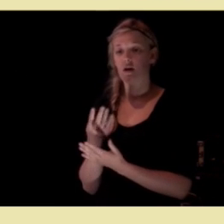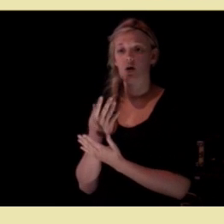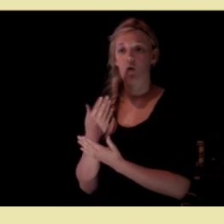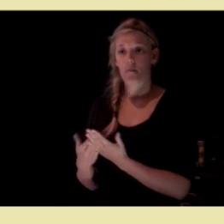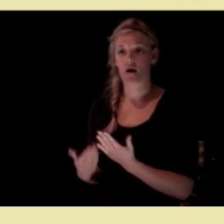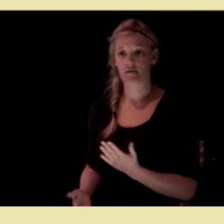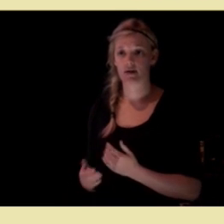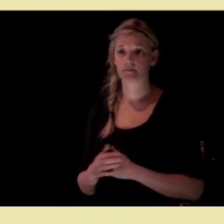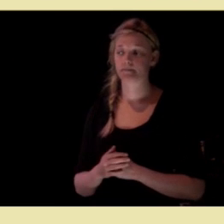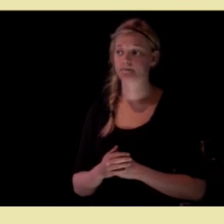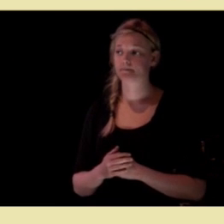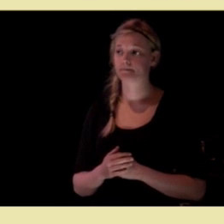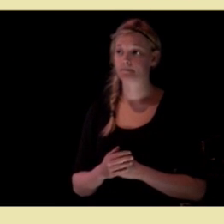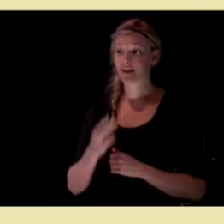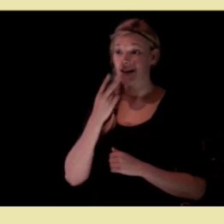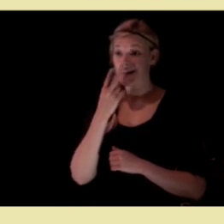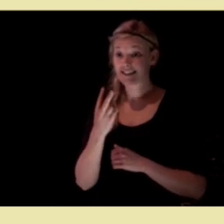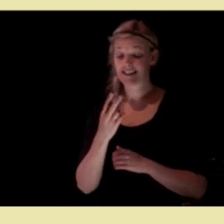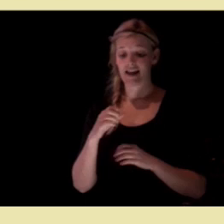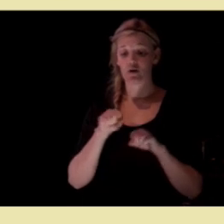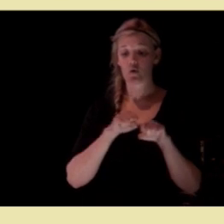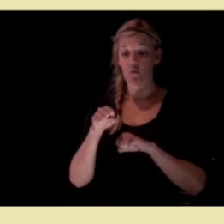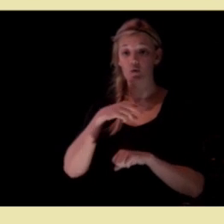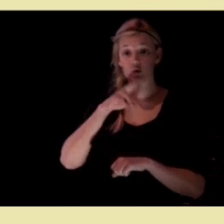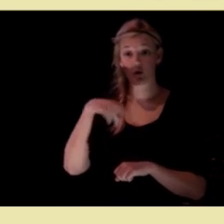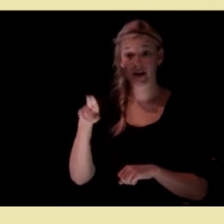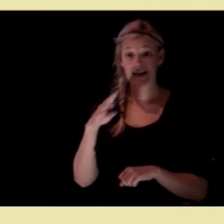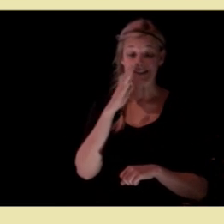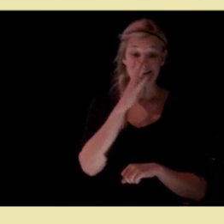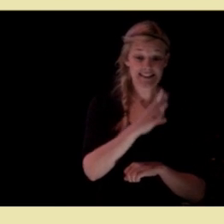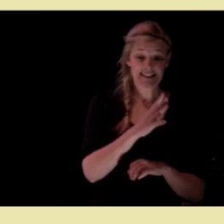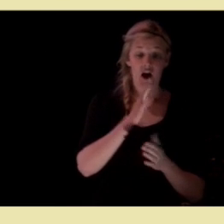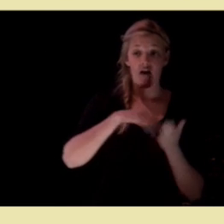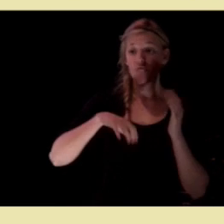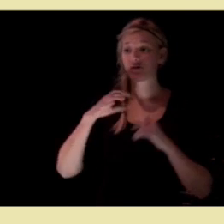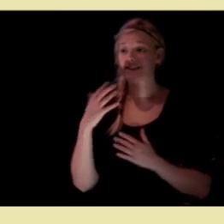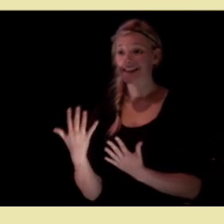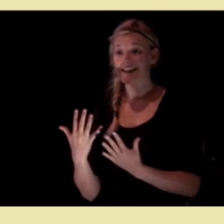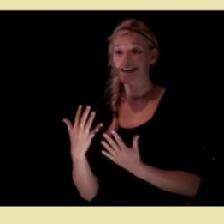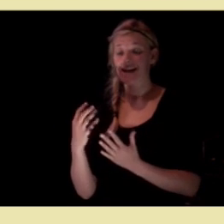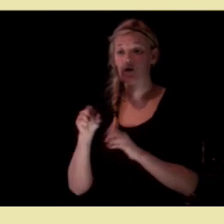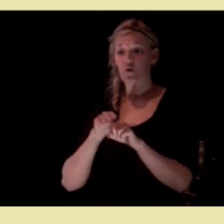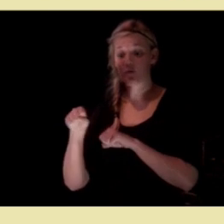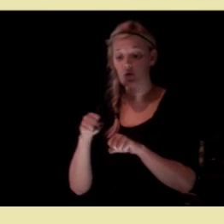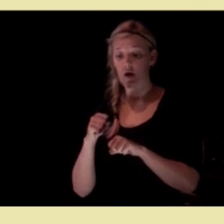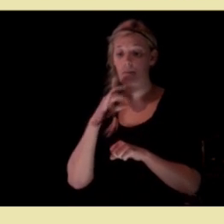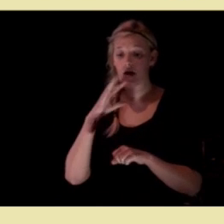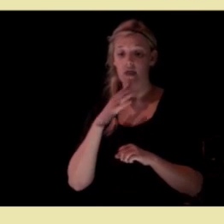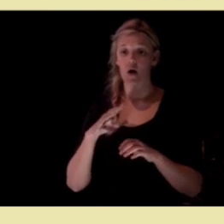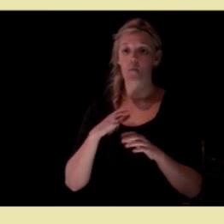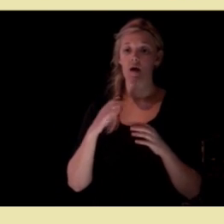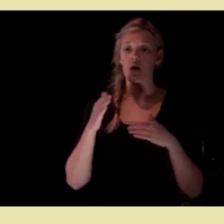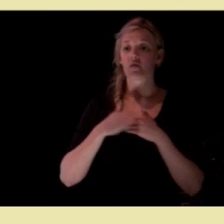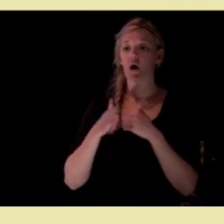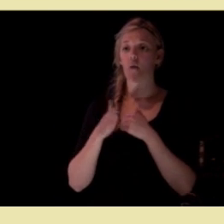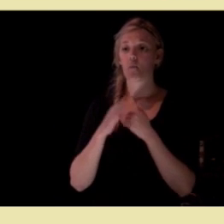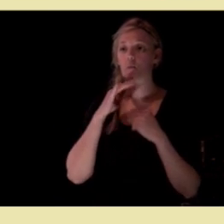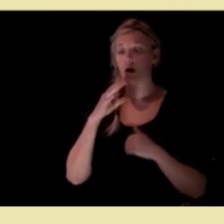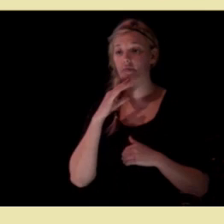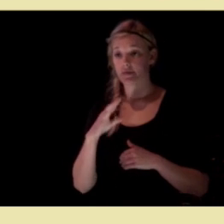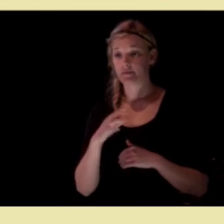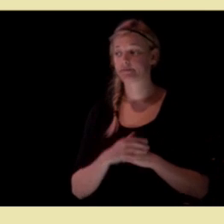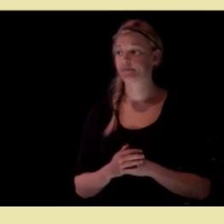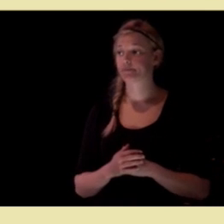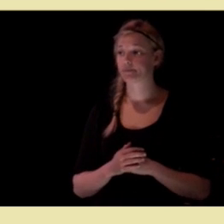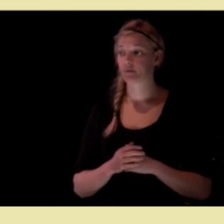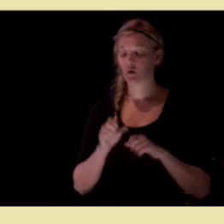Og jeg ser nå utover et kommune i Norge, hvor 9 av 10 kommuner har startet med nabopraten. Og det har de